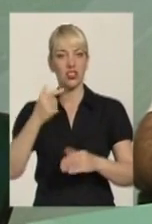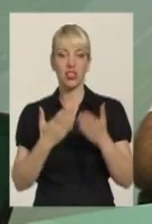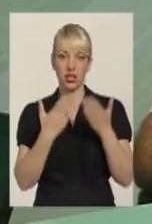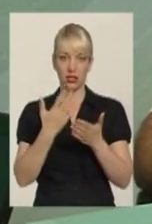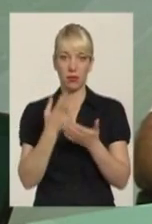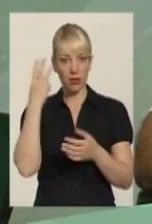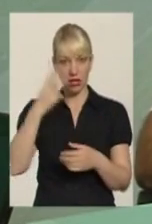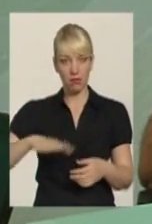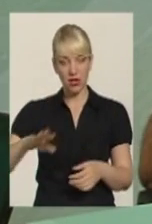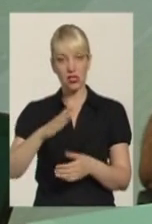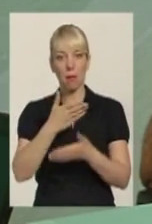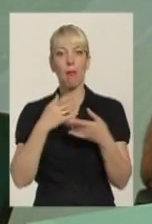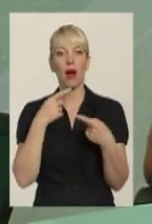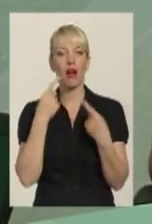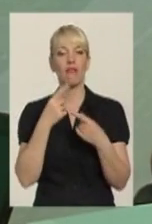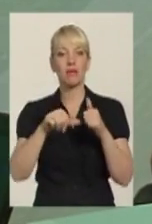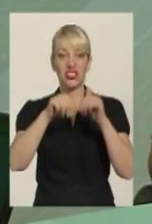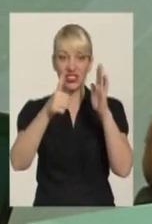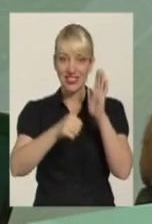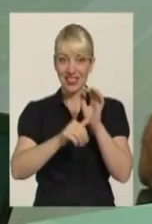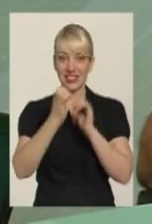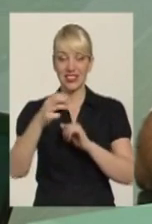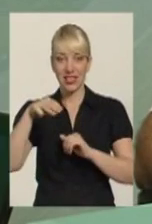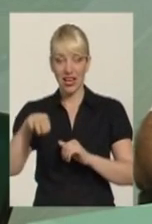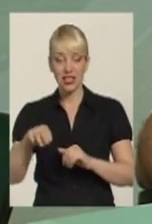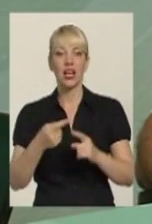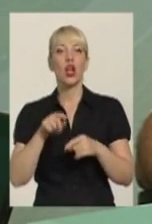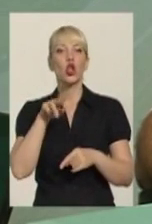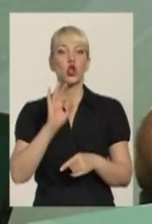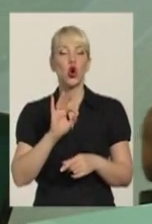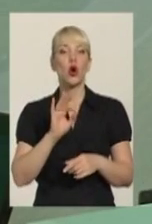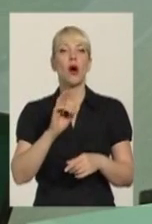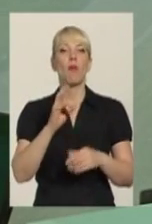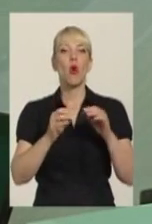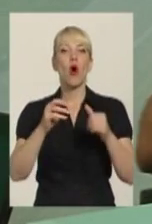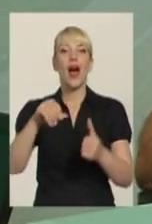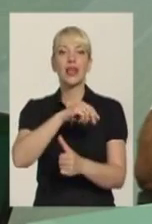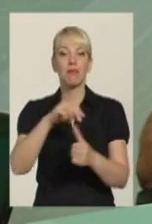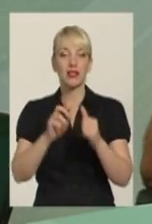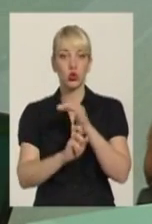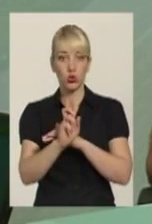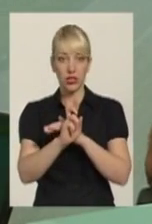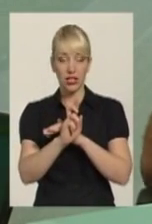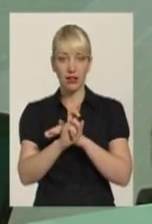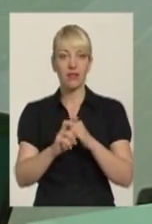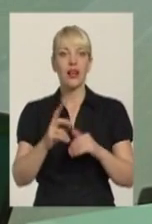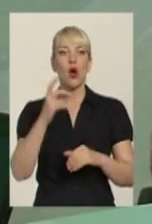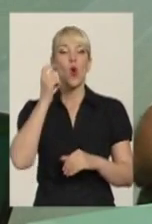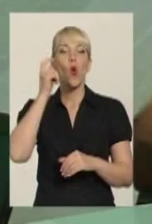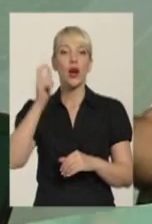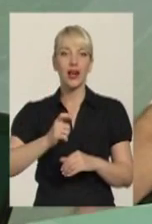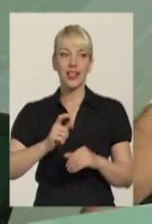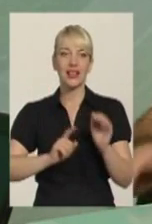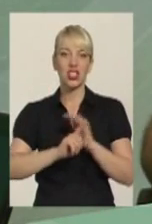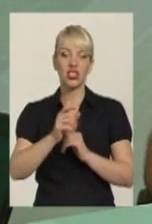століття, то про армянську церкву, про поселення в Україні, начи з южних